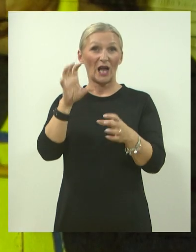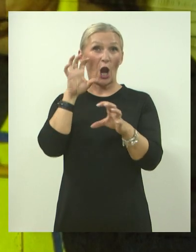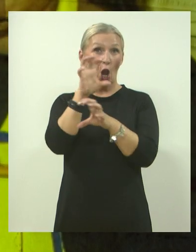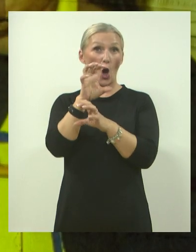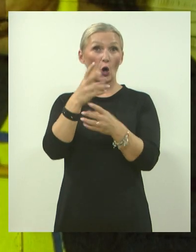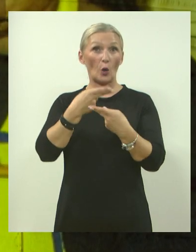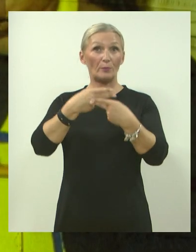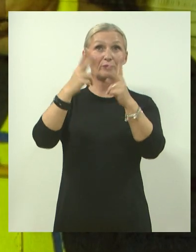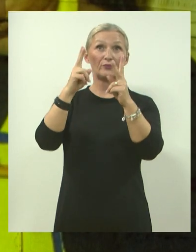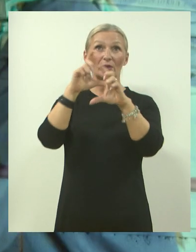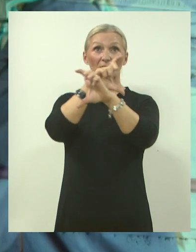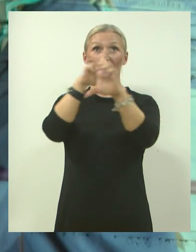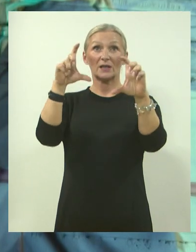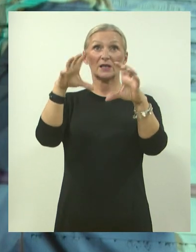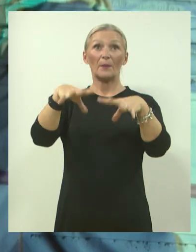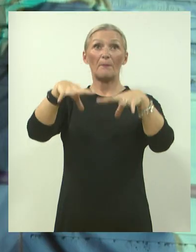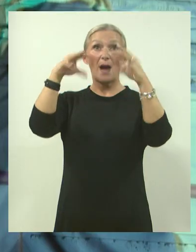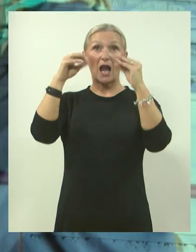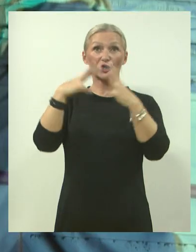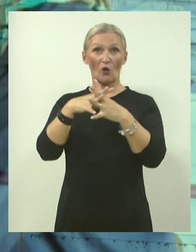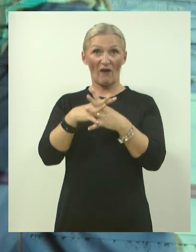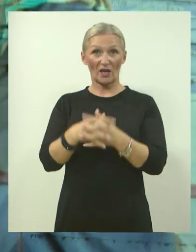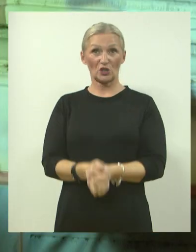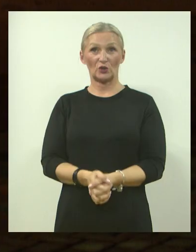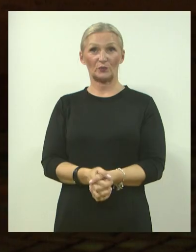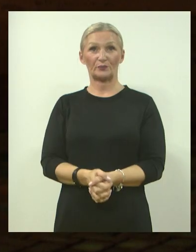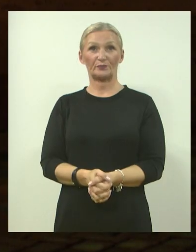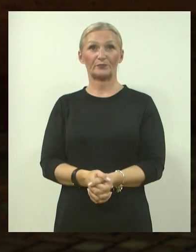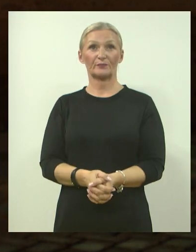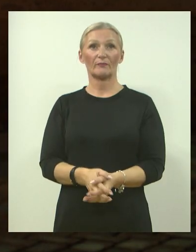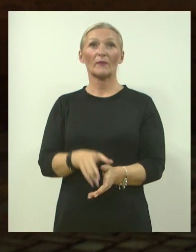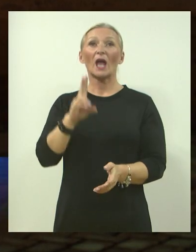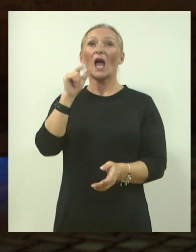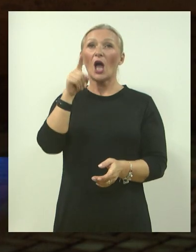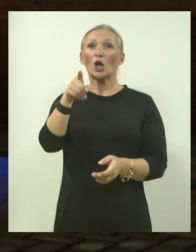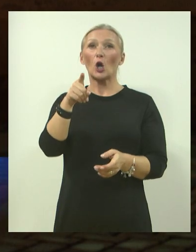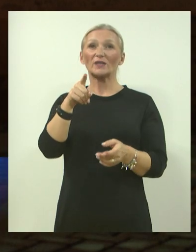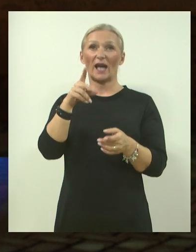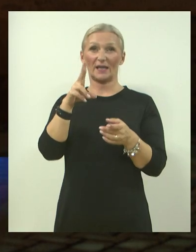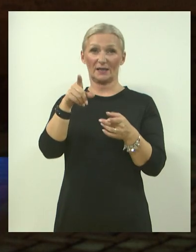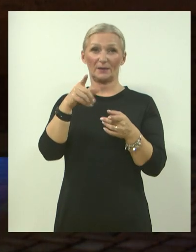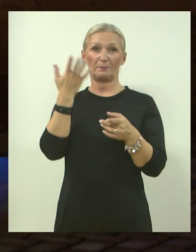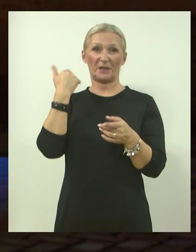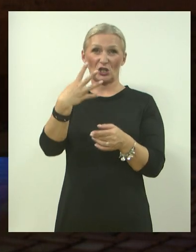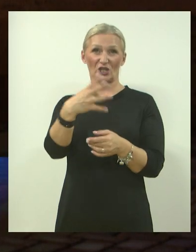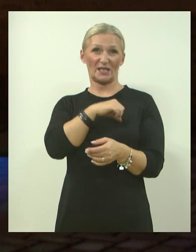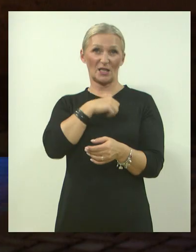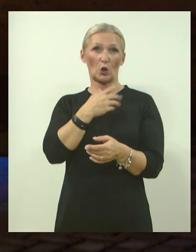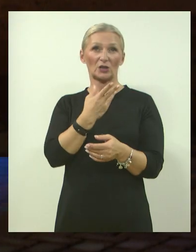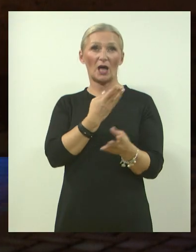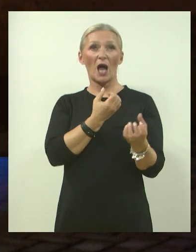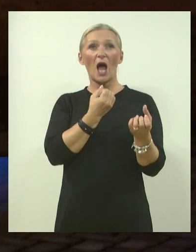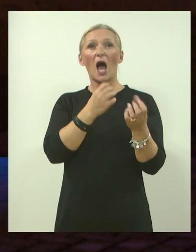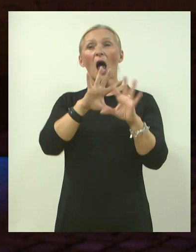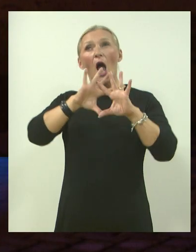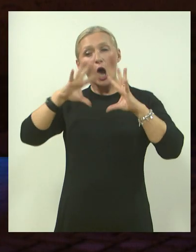projecirao na pročelje Županijske palače u Varaždinu. Rotary International je još prije 40. godina pokrenuo globalnu